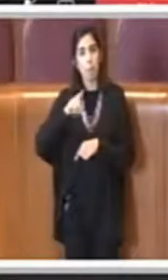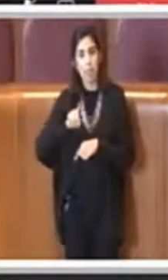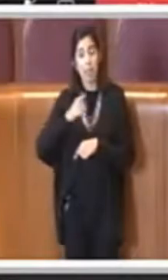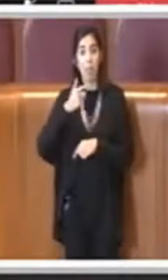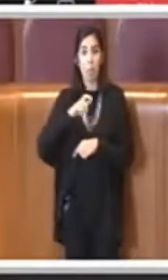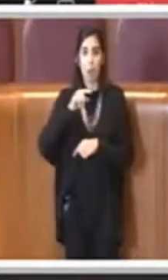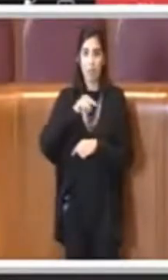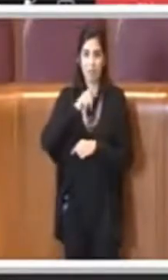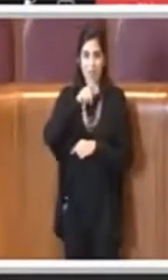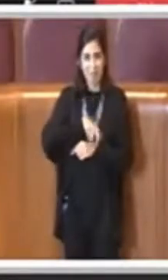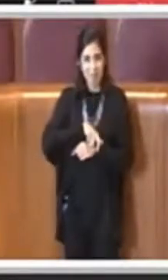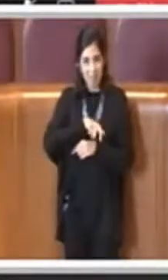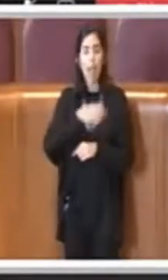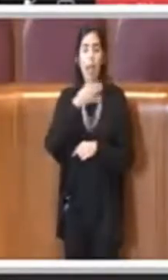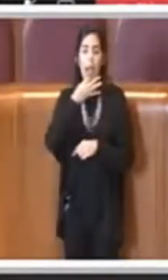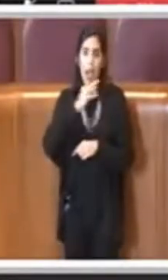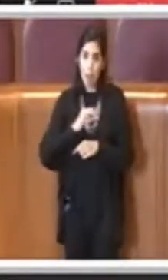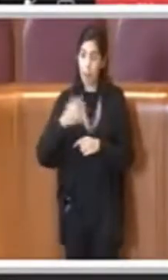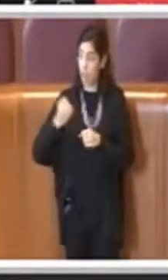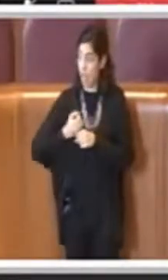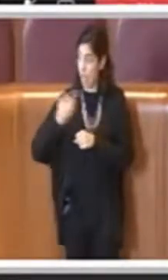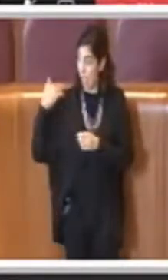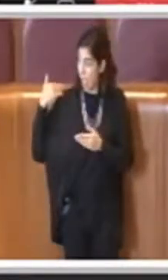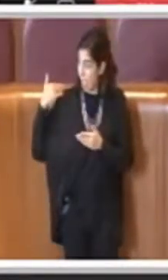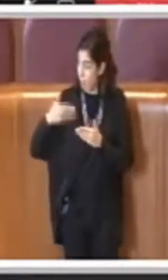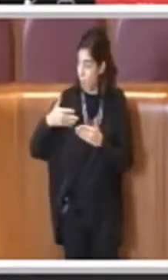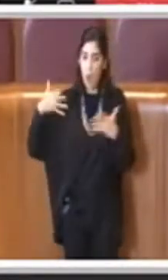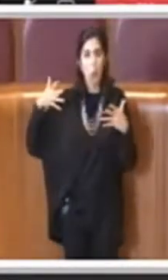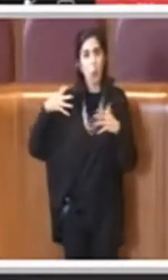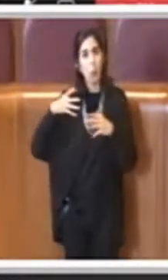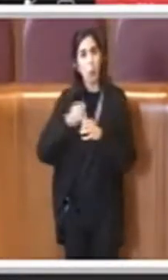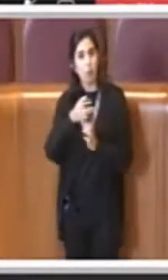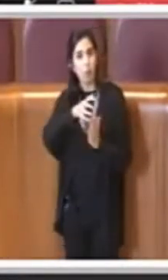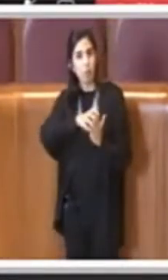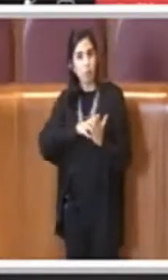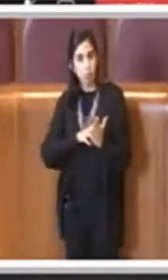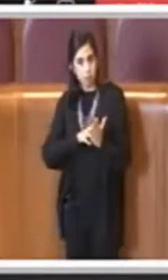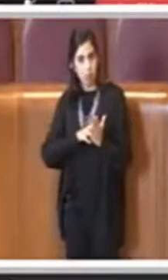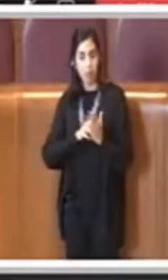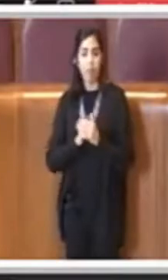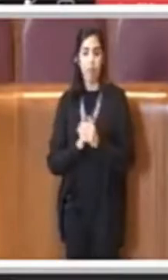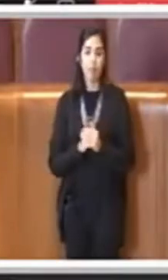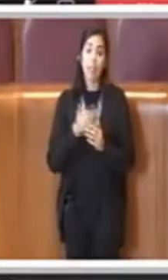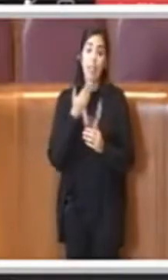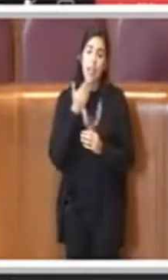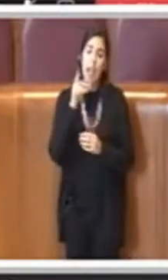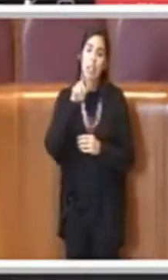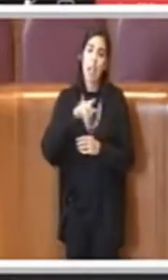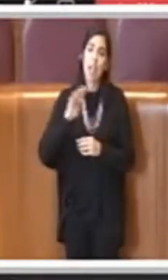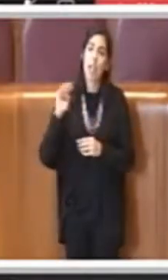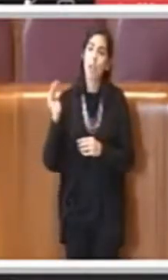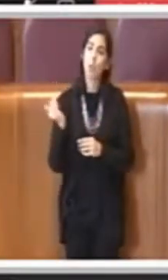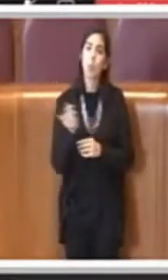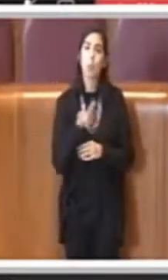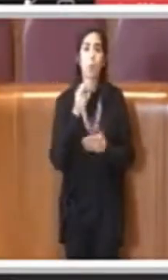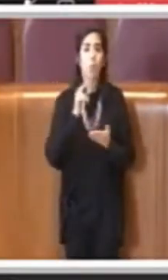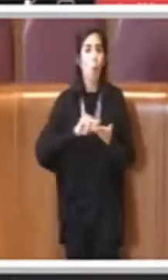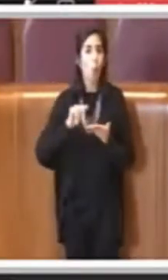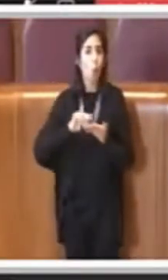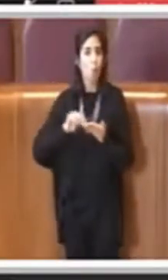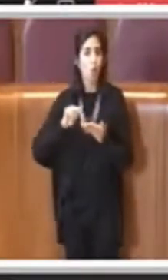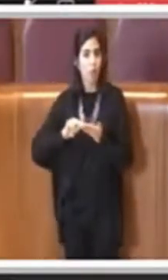e a fare sintesi su questo enorme lavoro. Voglio altresì ringraziare tutti gli uffici dei